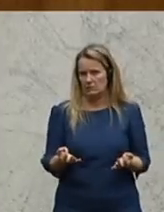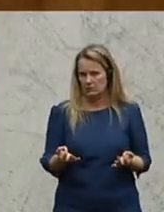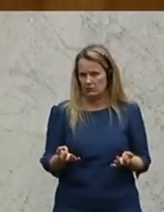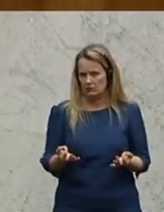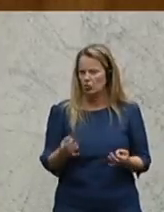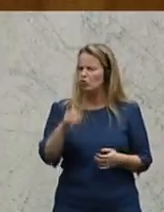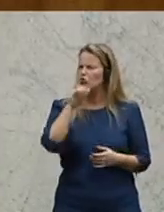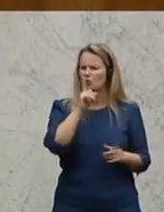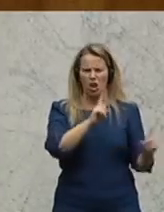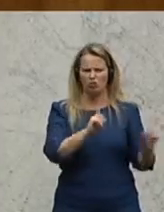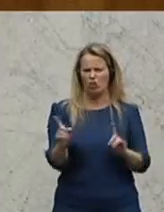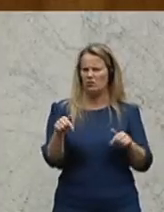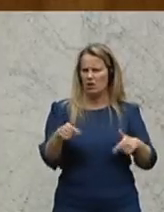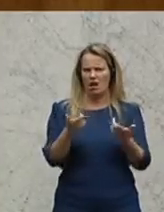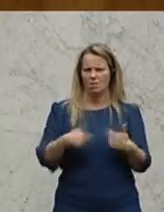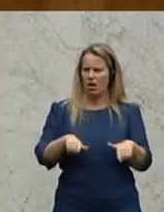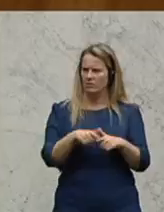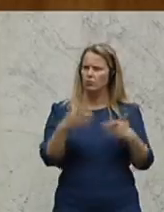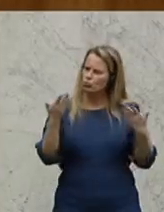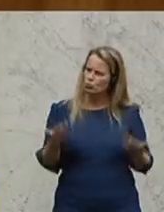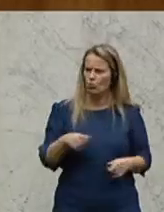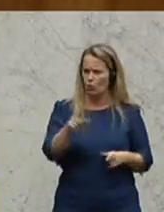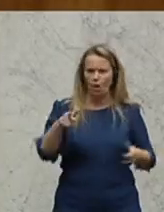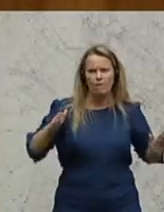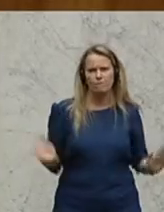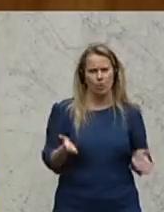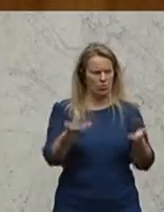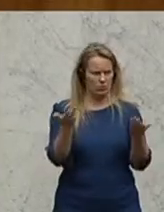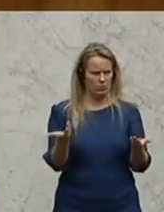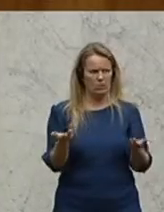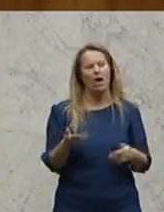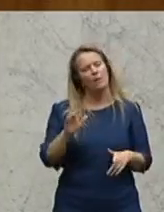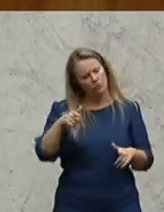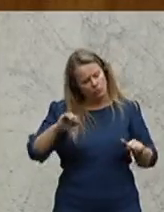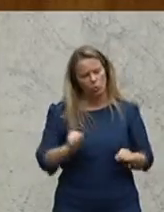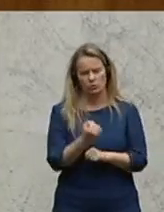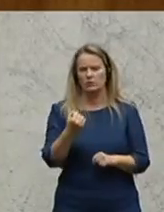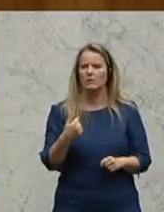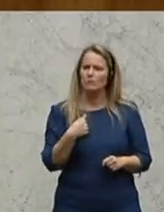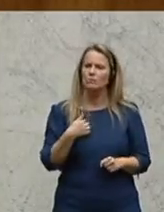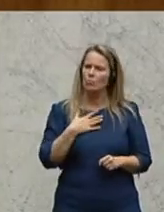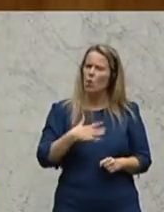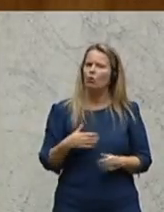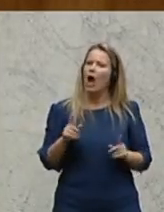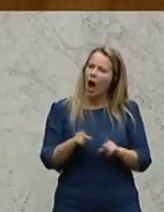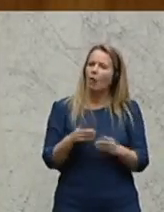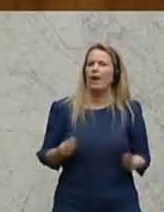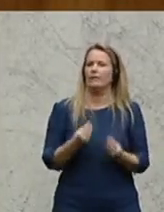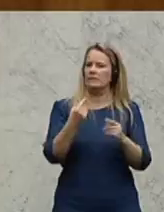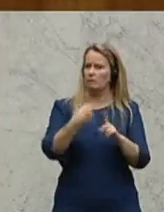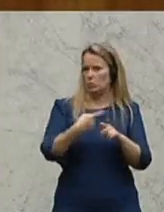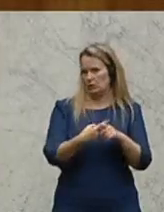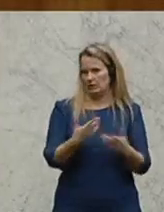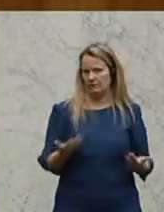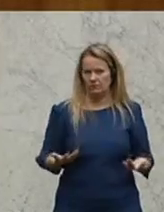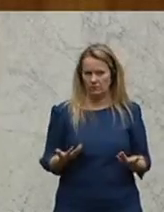Es ist der Stillstand in diesem Land, den Sie fördern. Lassen Sie mich aber trotzdem auch noch was Positives sagen,